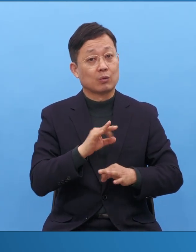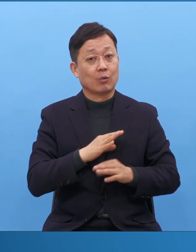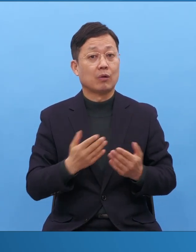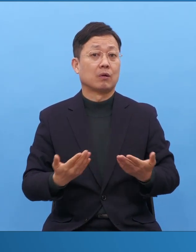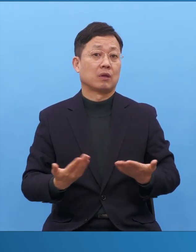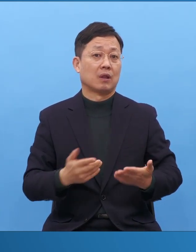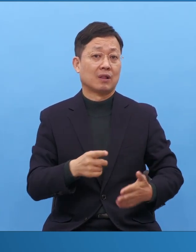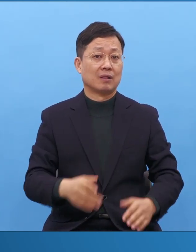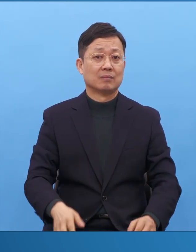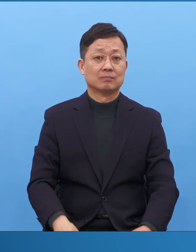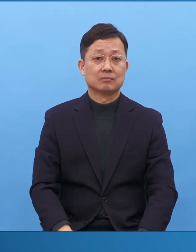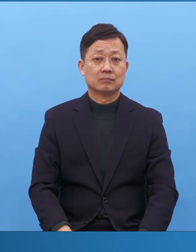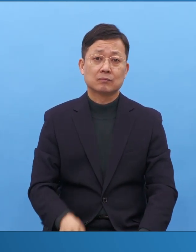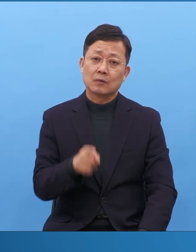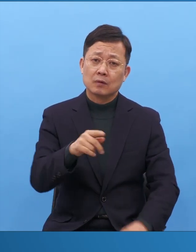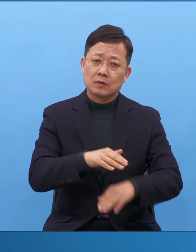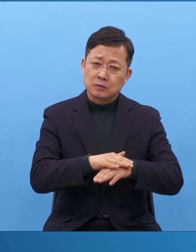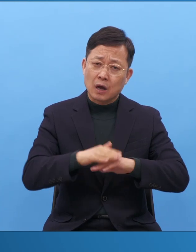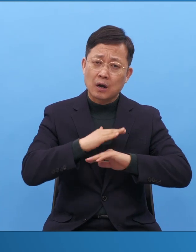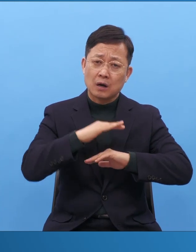그의 흐름을 다 하죠.